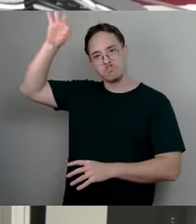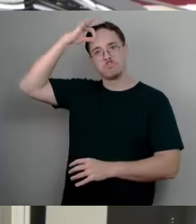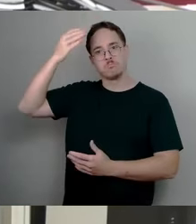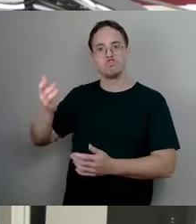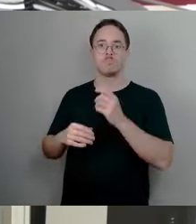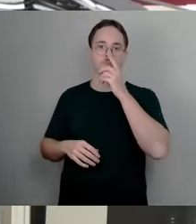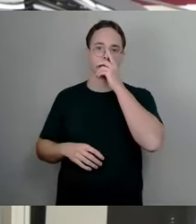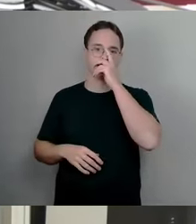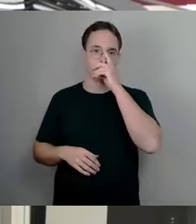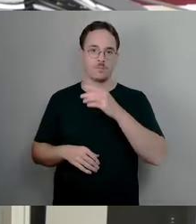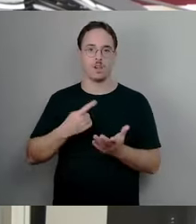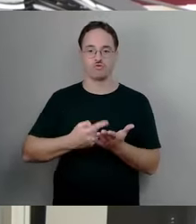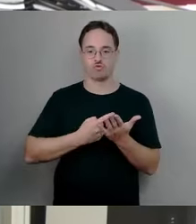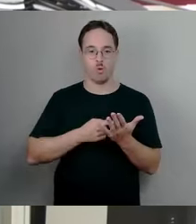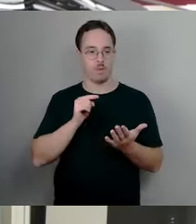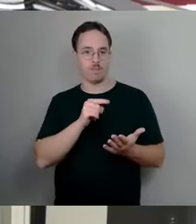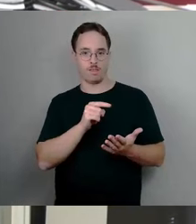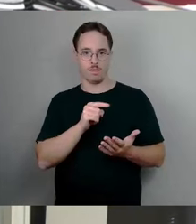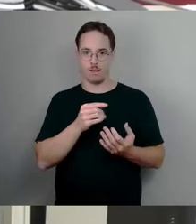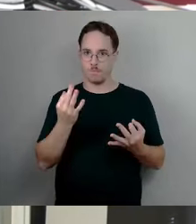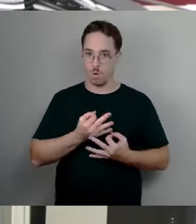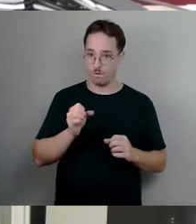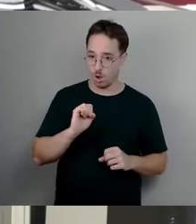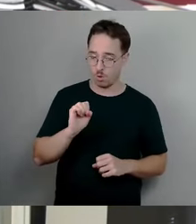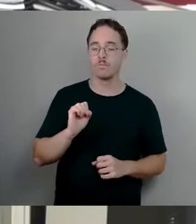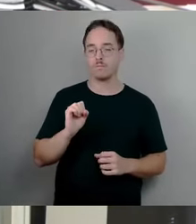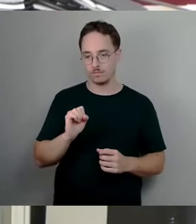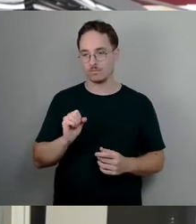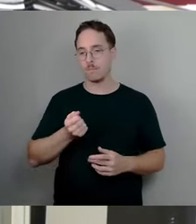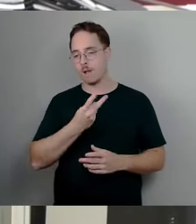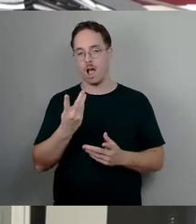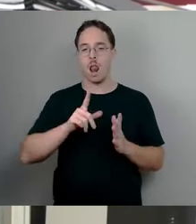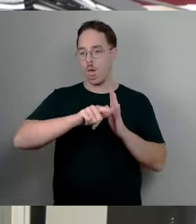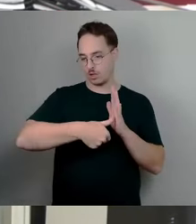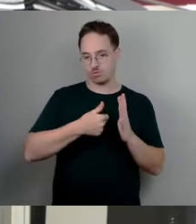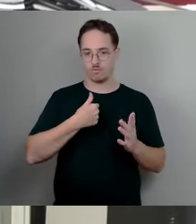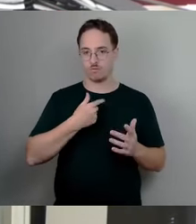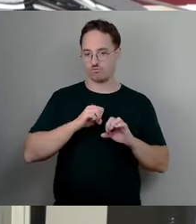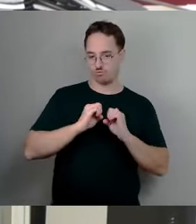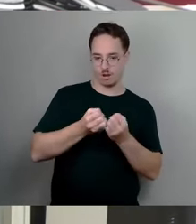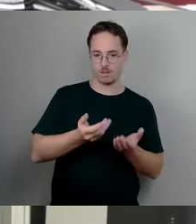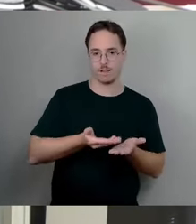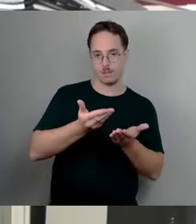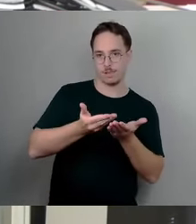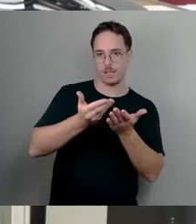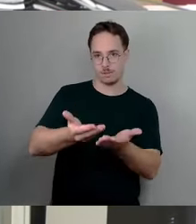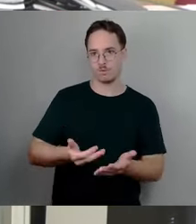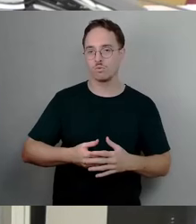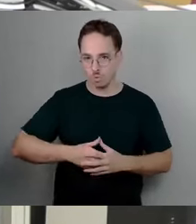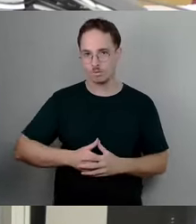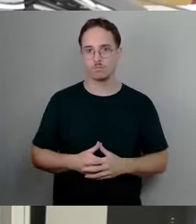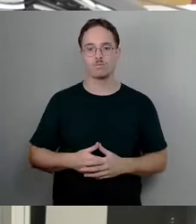dass wir gewisse Leistungen erbringen können als Staat. Und wurde schon einiges aufgezählt, dass auch diejenigen, Steuern zahlen, auch davon